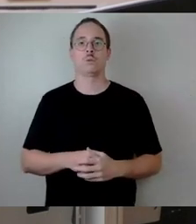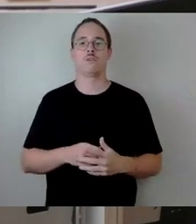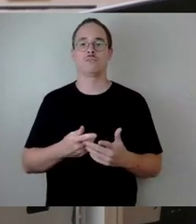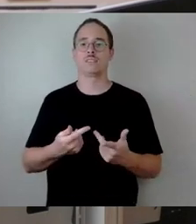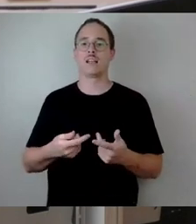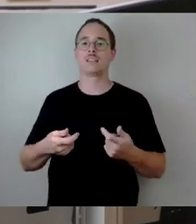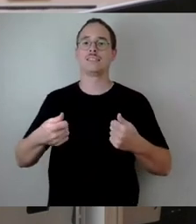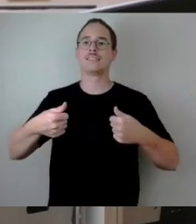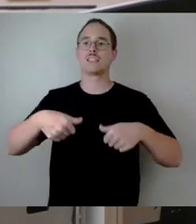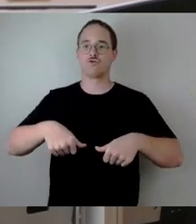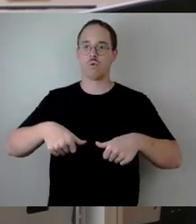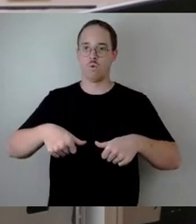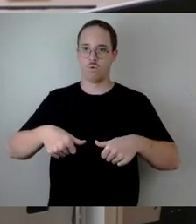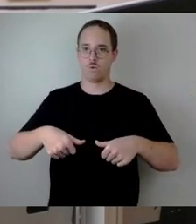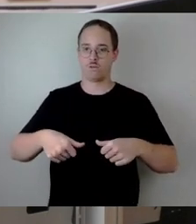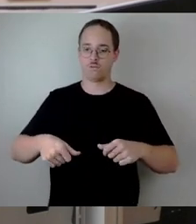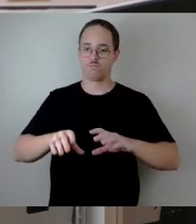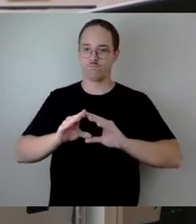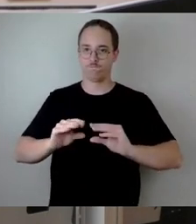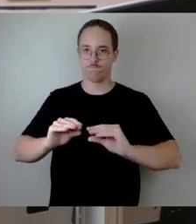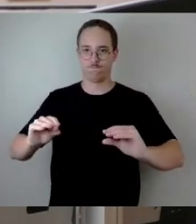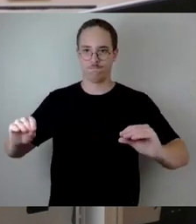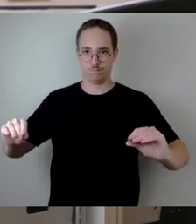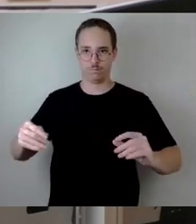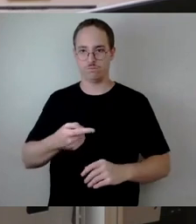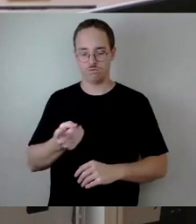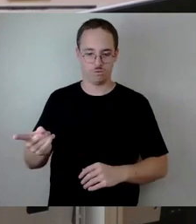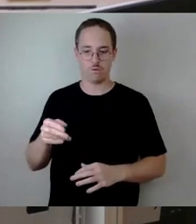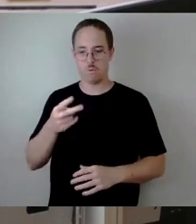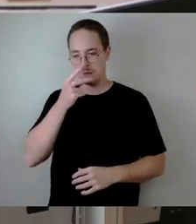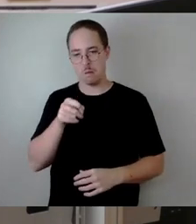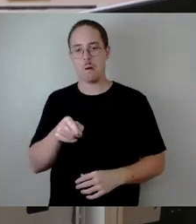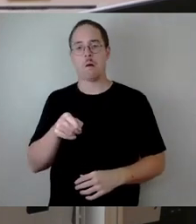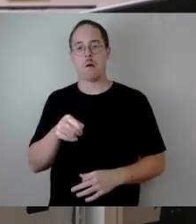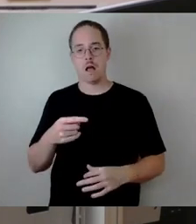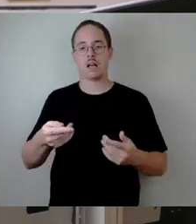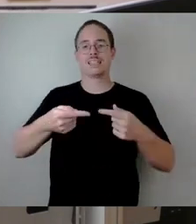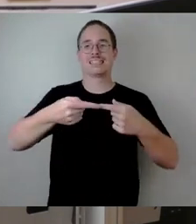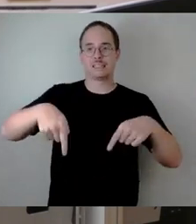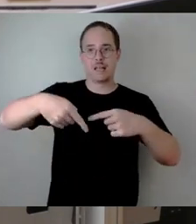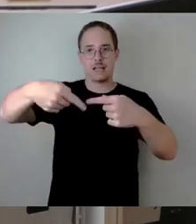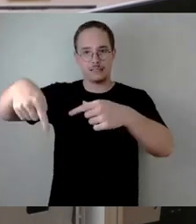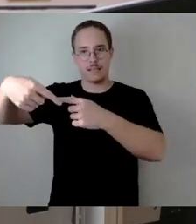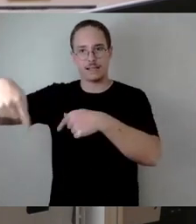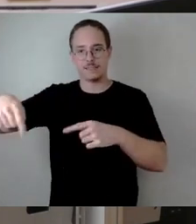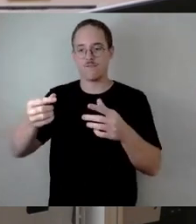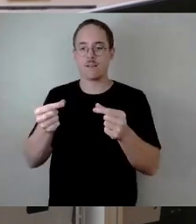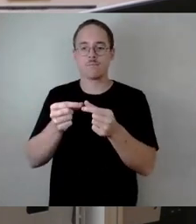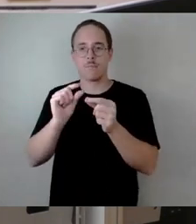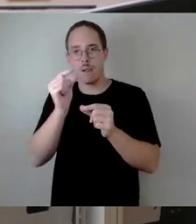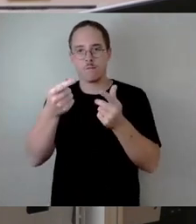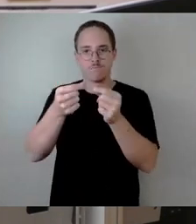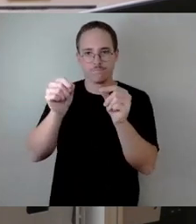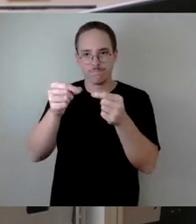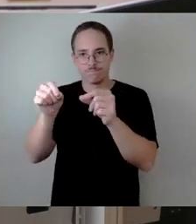Risse werden verschlossen. Durch die Risse dringt Wasser in das Bauwerk ein. Und damit auch in die Hülsen können sie